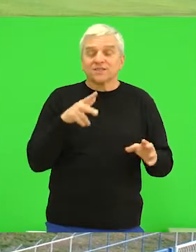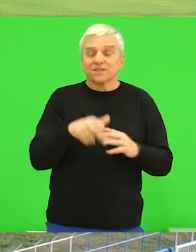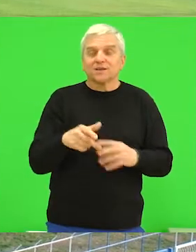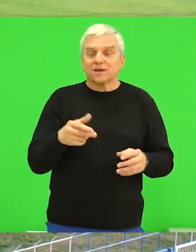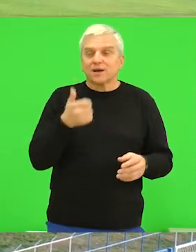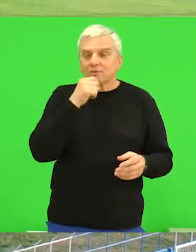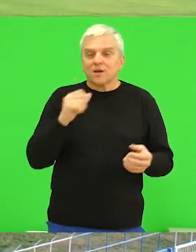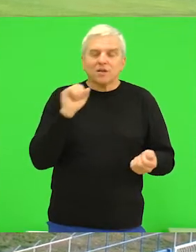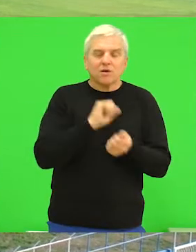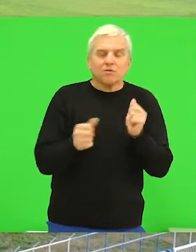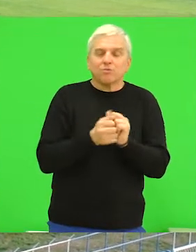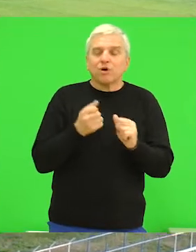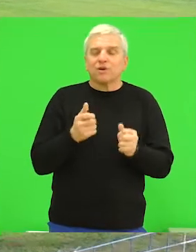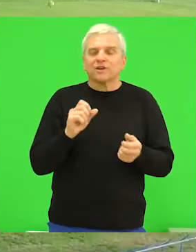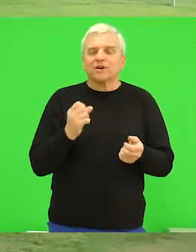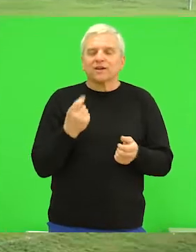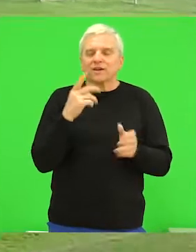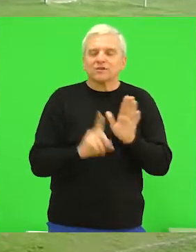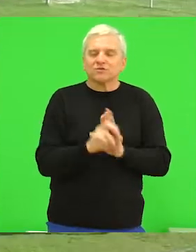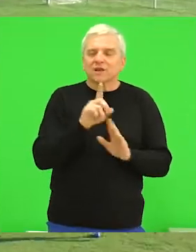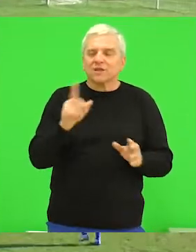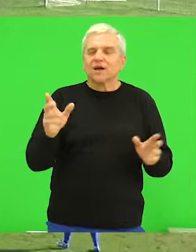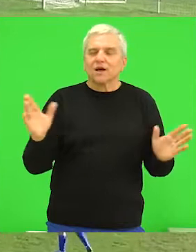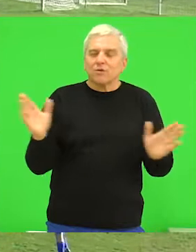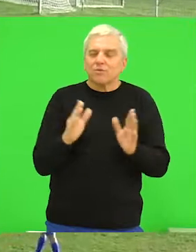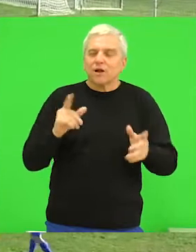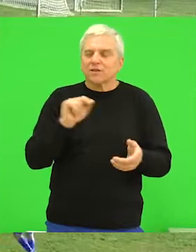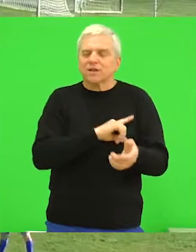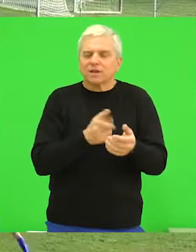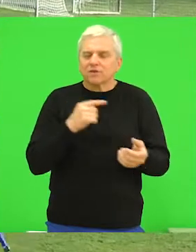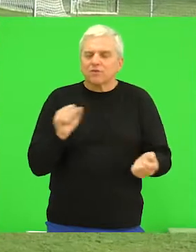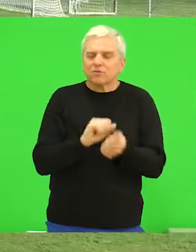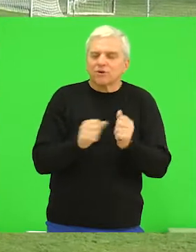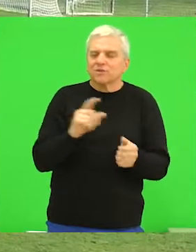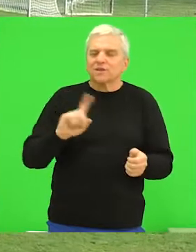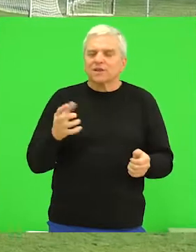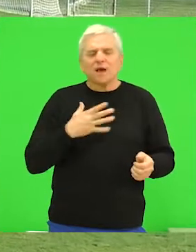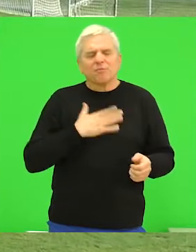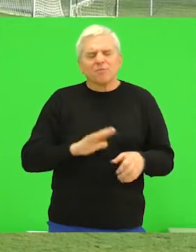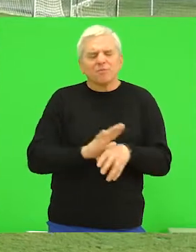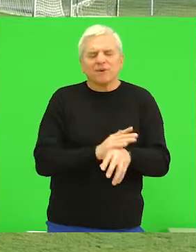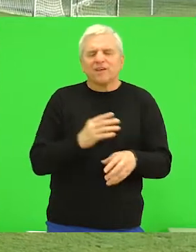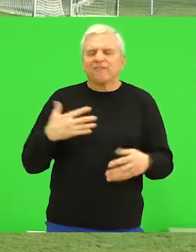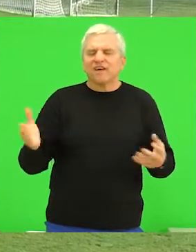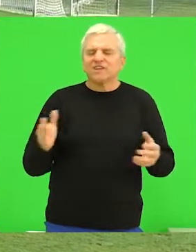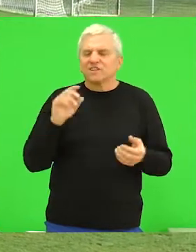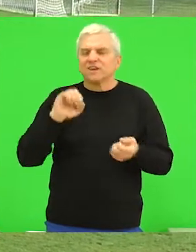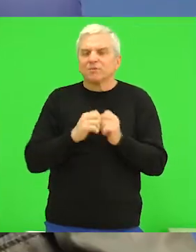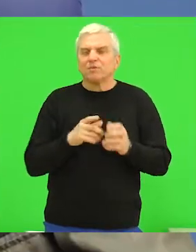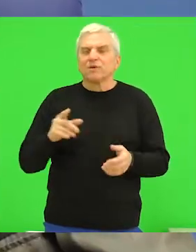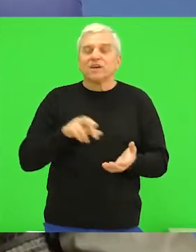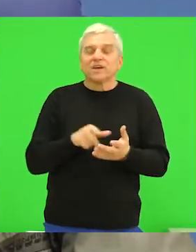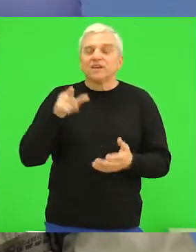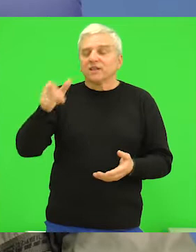tako se broj utakmica sužava i komocija svega toga je drugčiji, onda je neprijatnost i nenagodnost veća. Tako da